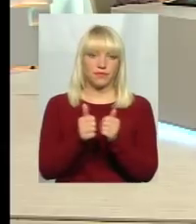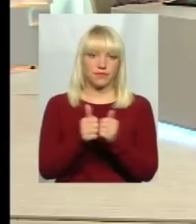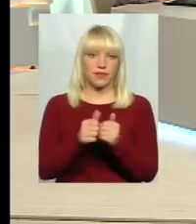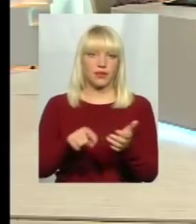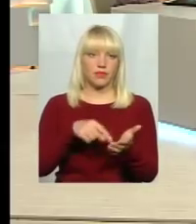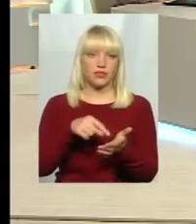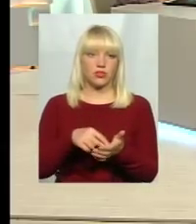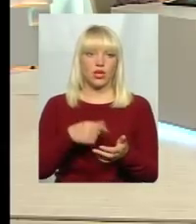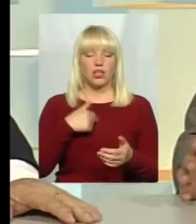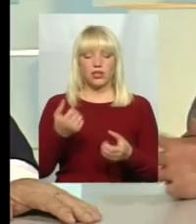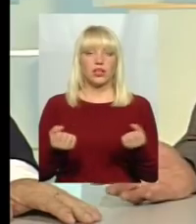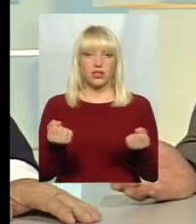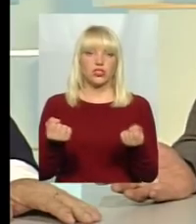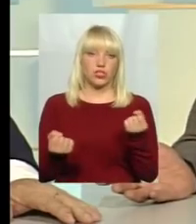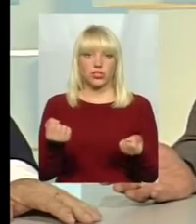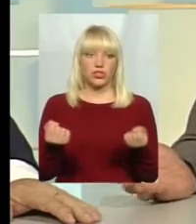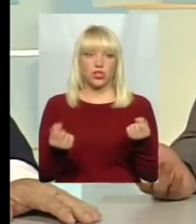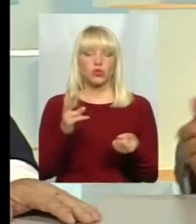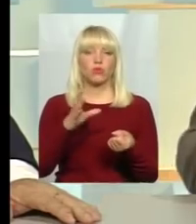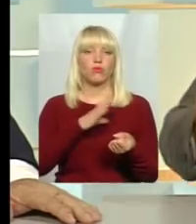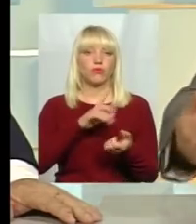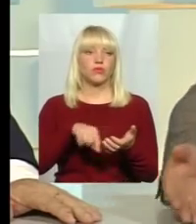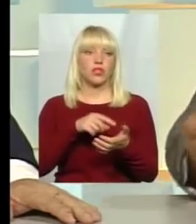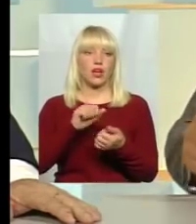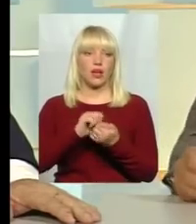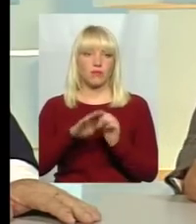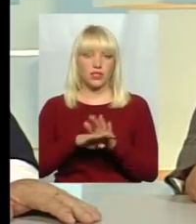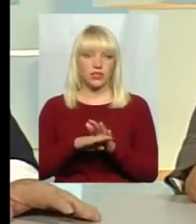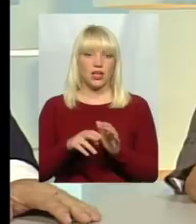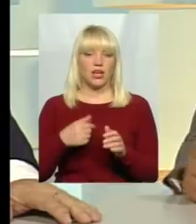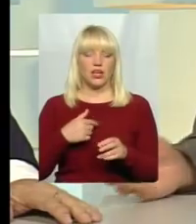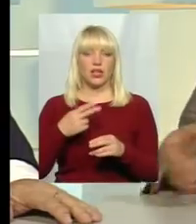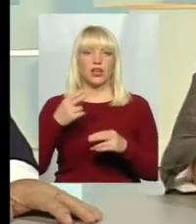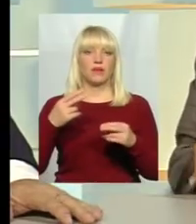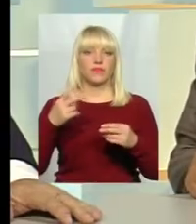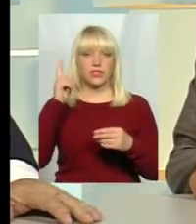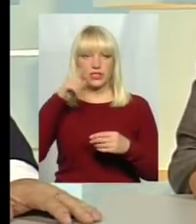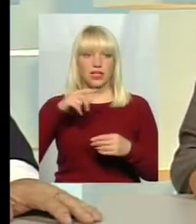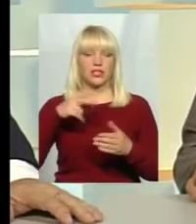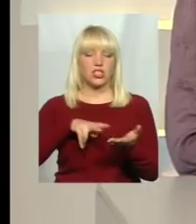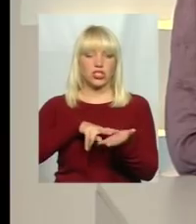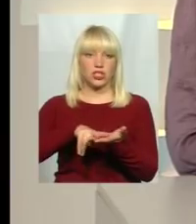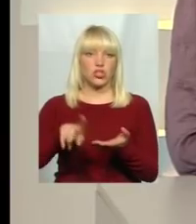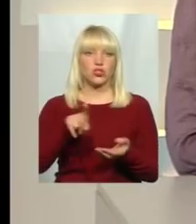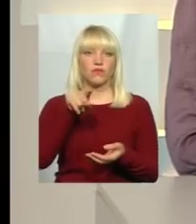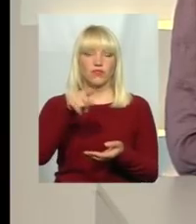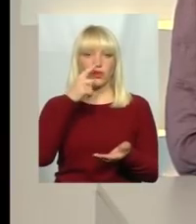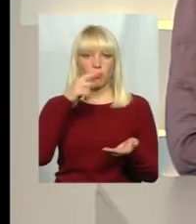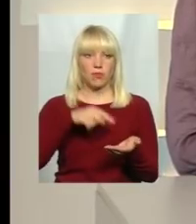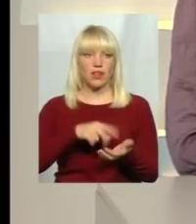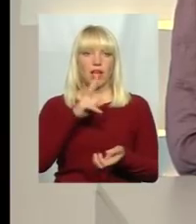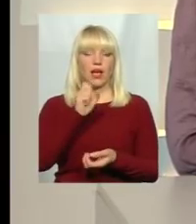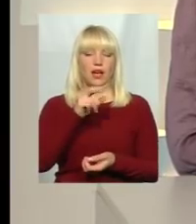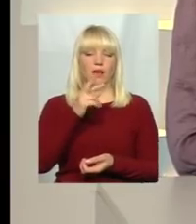кажучи, ти їдеш, їдеш, їдеш, хто з вас був в Каменці, ви переїжджаєте в железнодорожний переїзд, ви всі знаєте, що ви попали вже в Кам'янську сільську